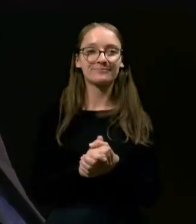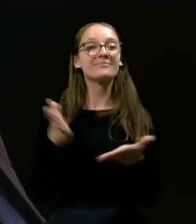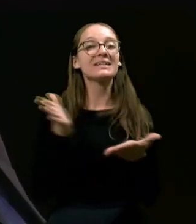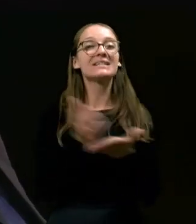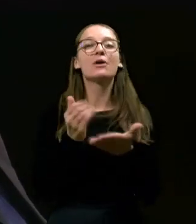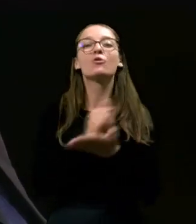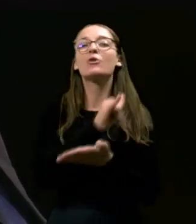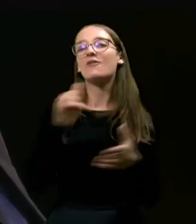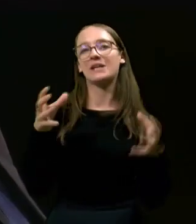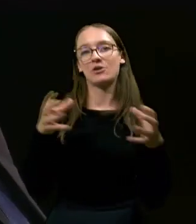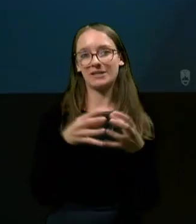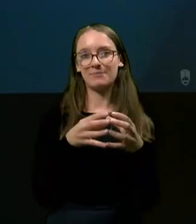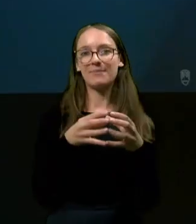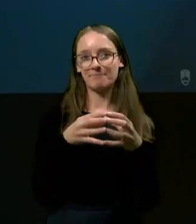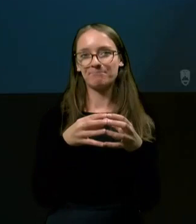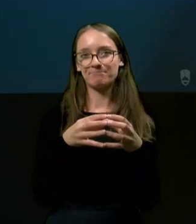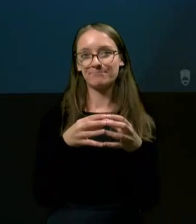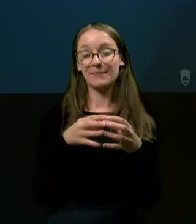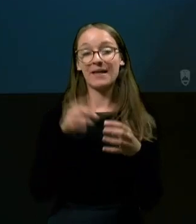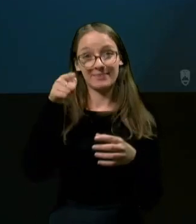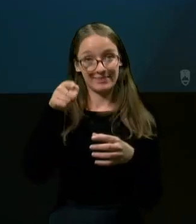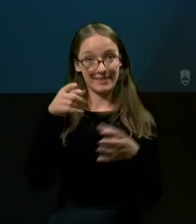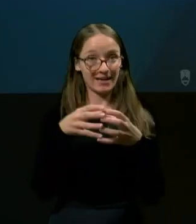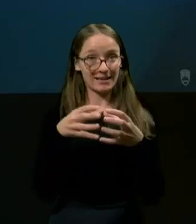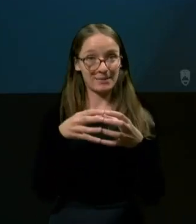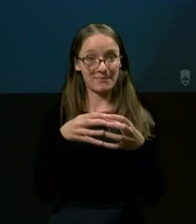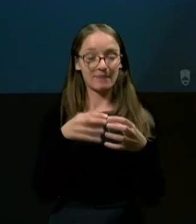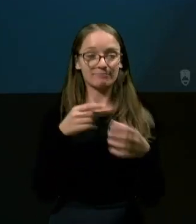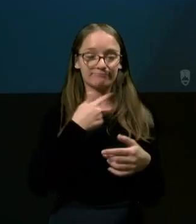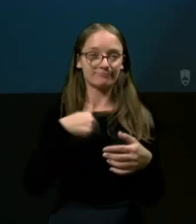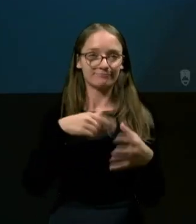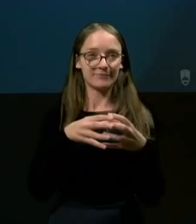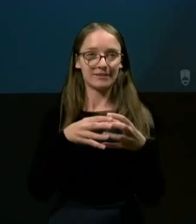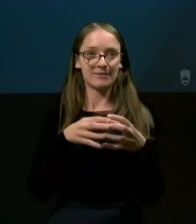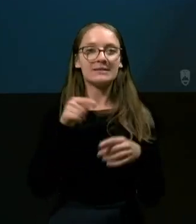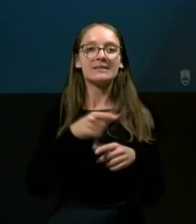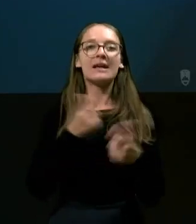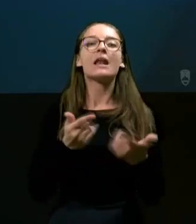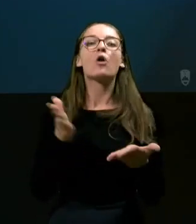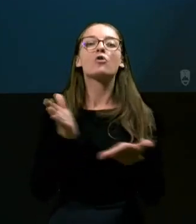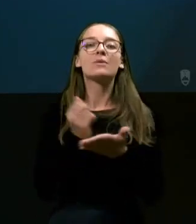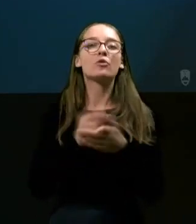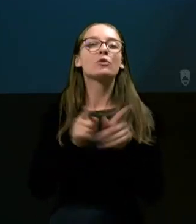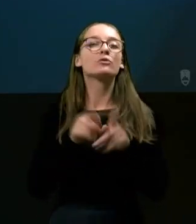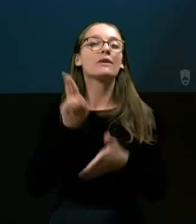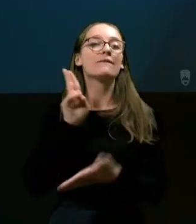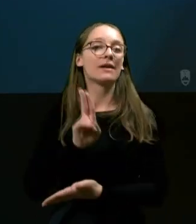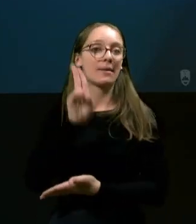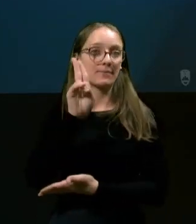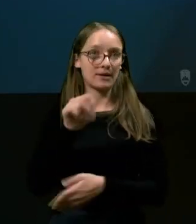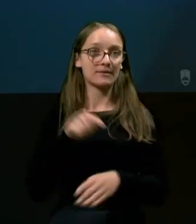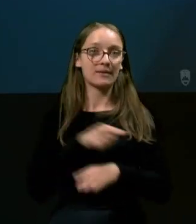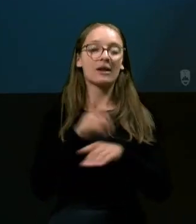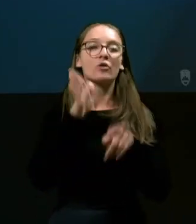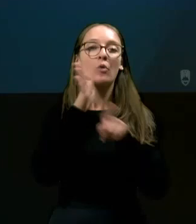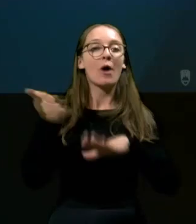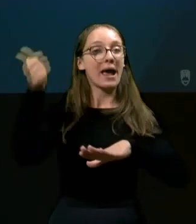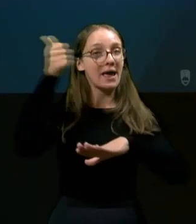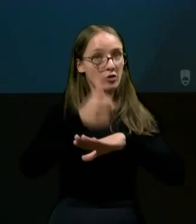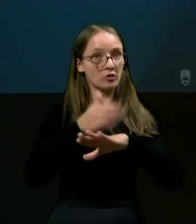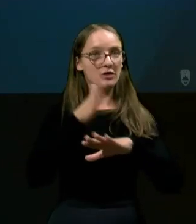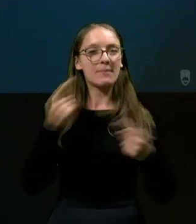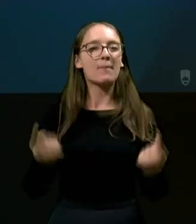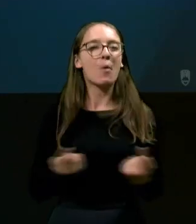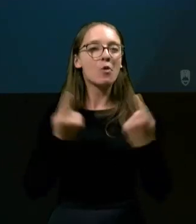Zmahujejo vedno ekipe. In ta ekipa je tista, ki lahko zmahujejo naprej. Takrat, ko bo enotna, takrat, ko bo